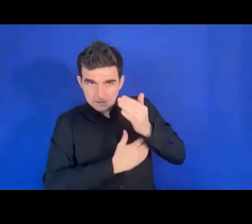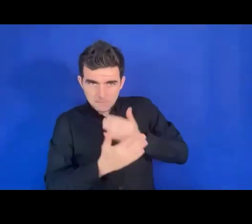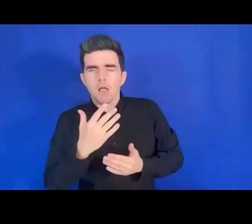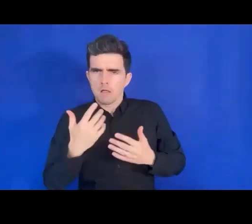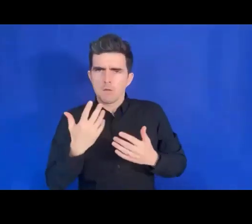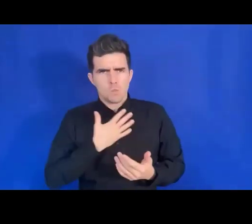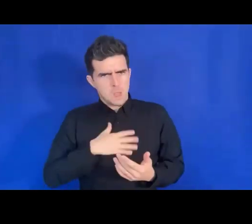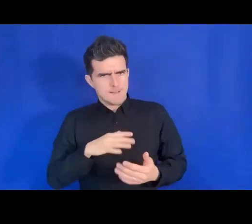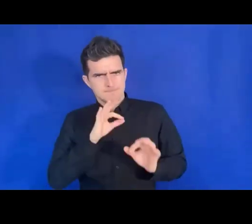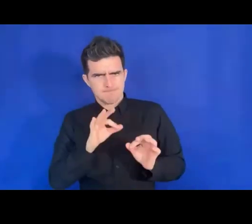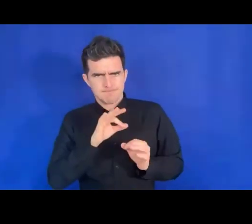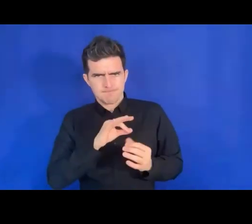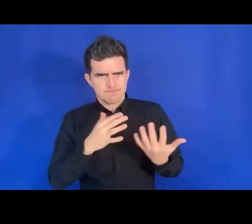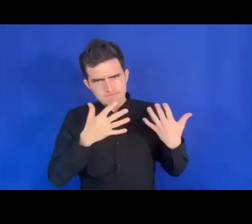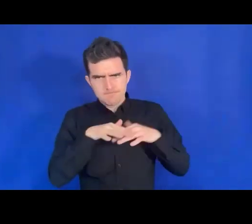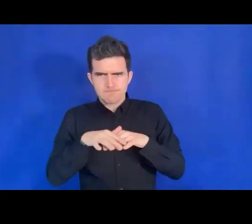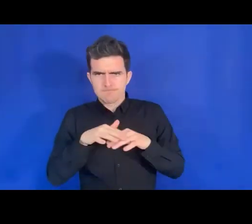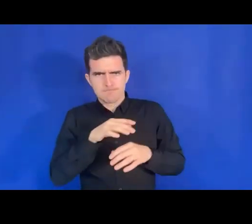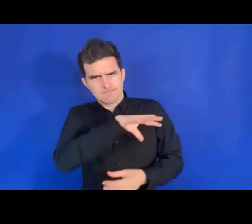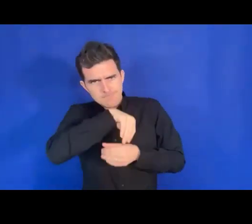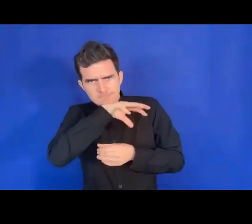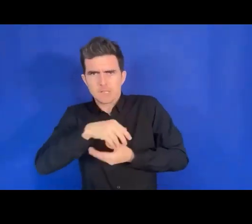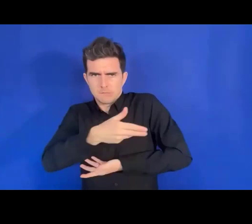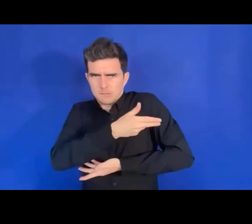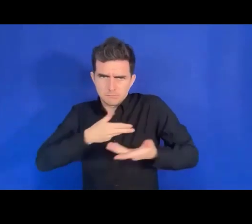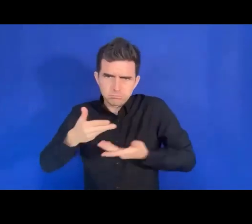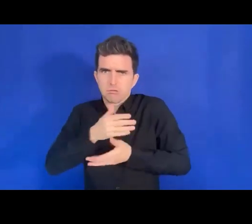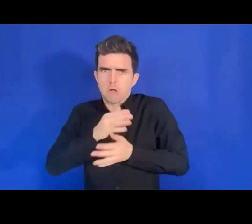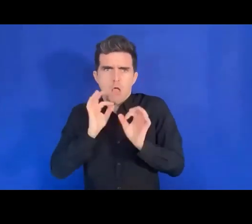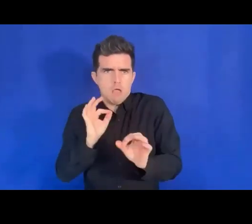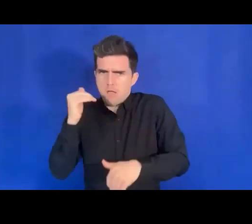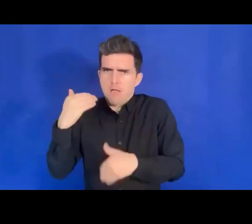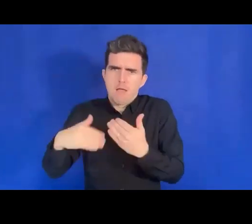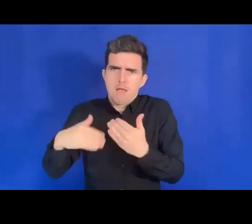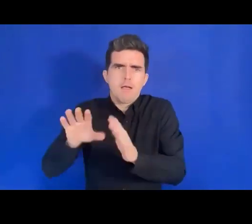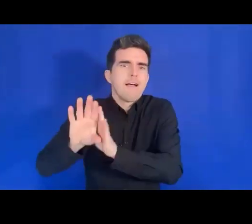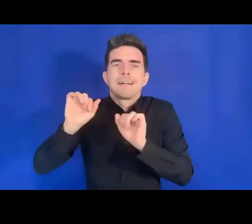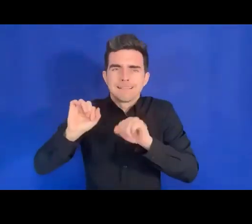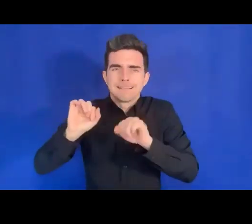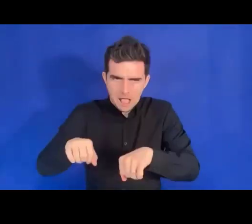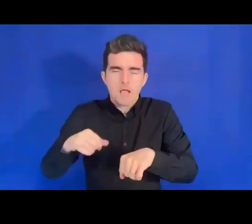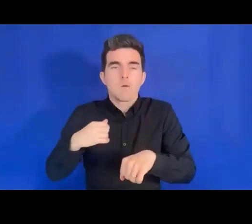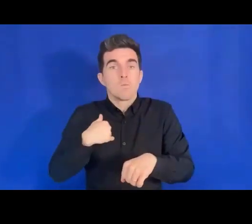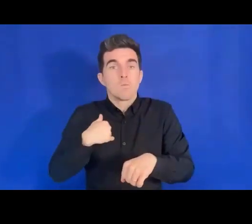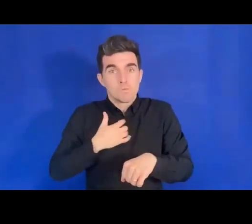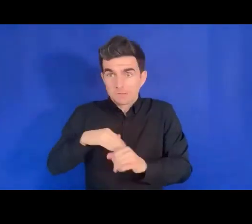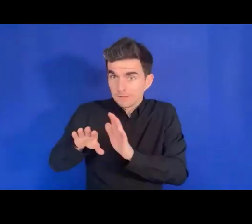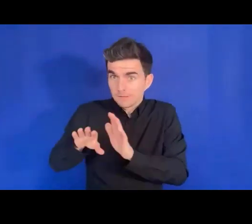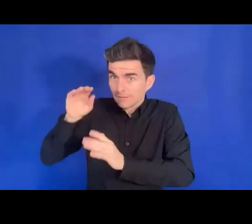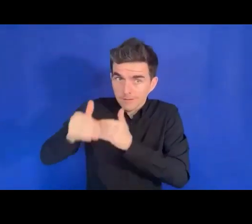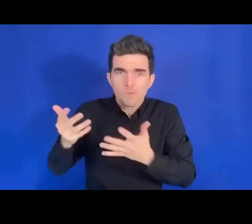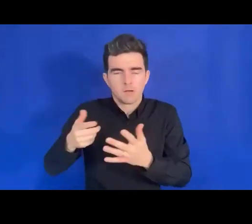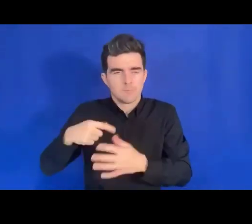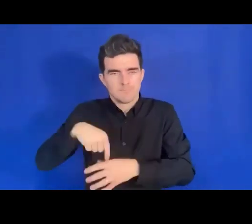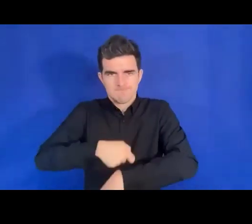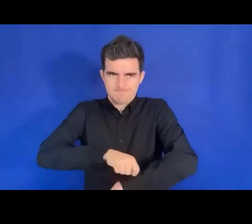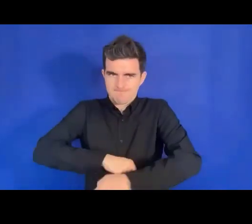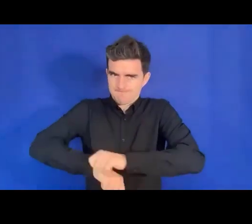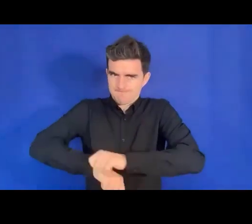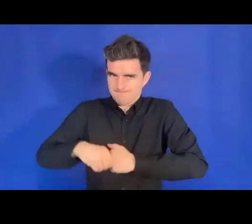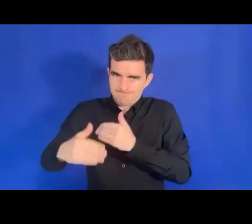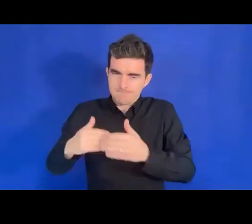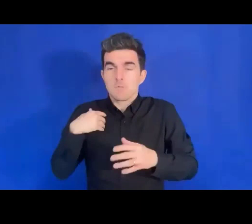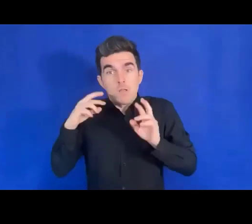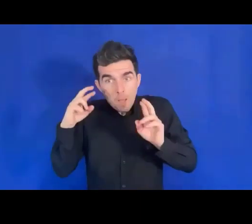que l'annexe sur la municipalité vous aidera à comprendre